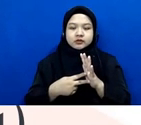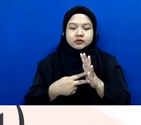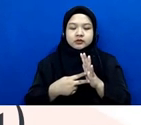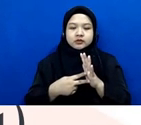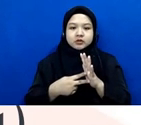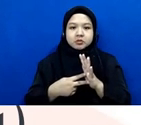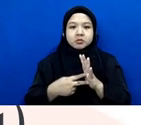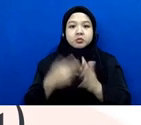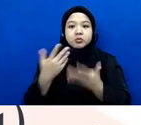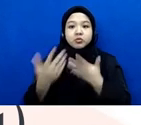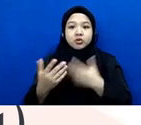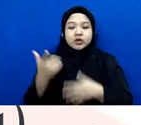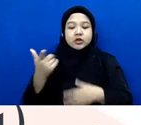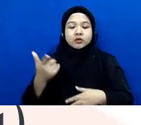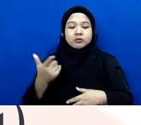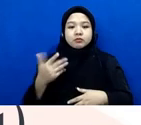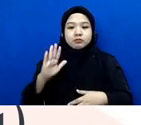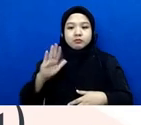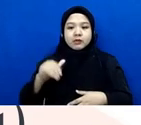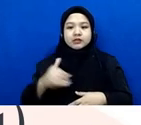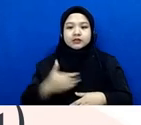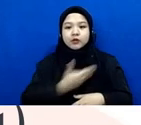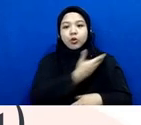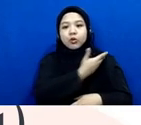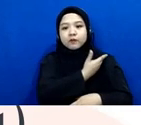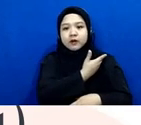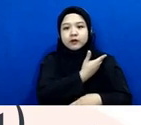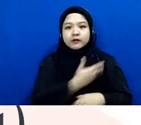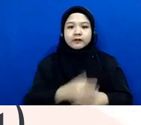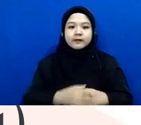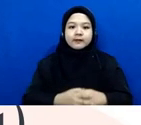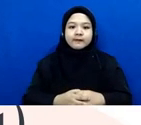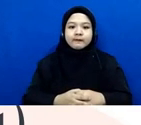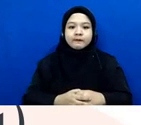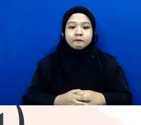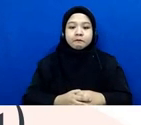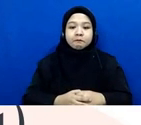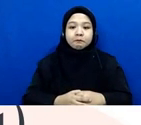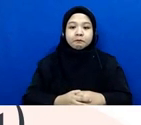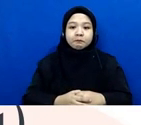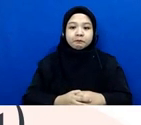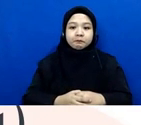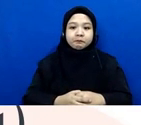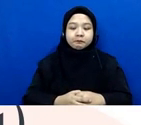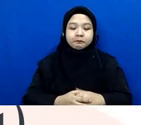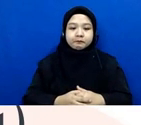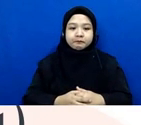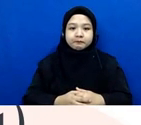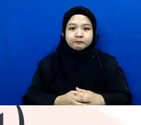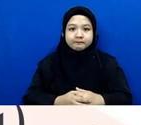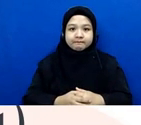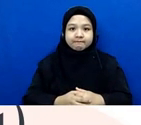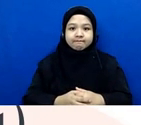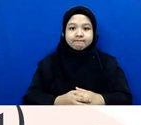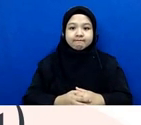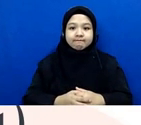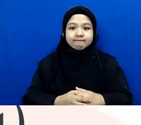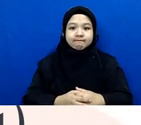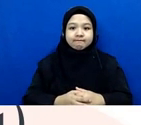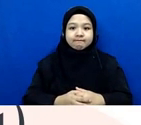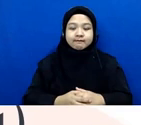korban paling banyak kan disidik oleh penyidik pegawai berisi pilihan yang lain nah